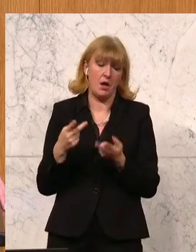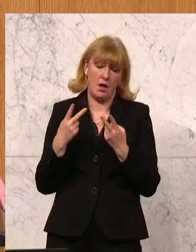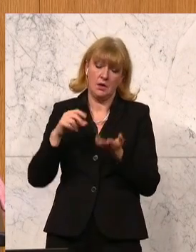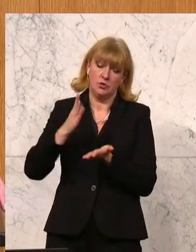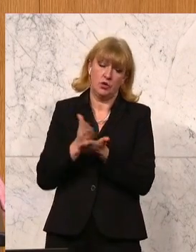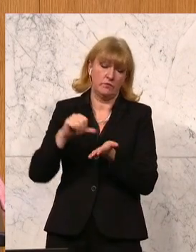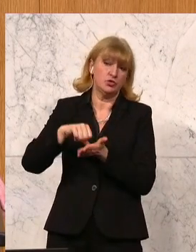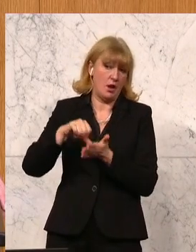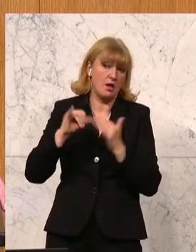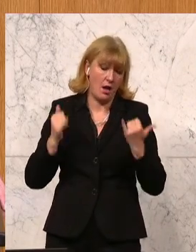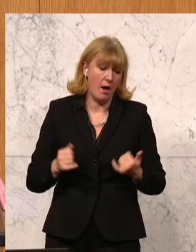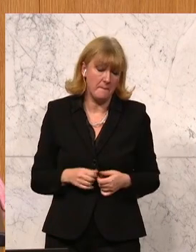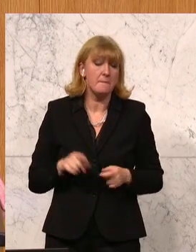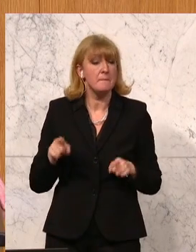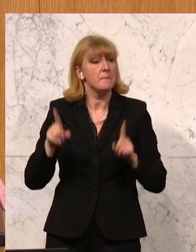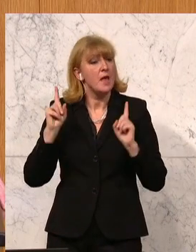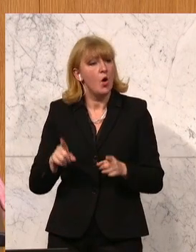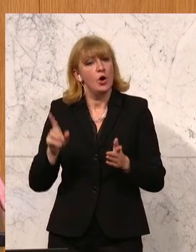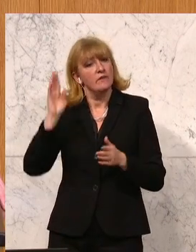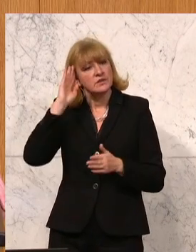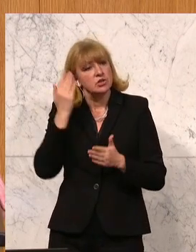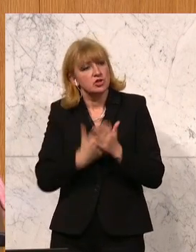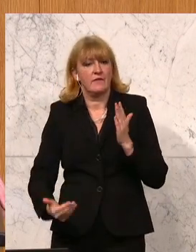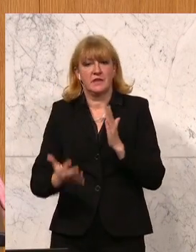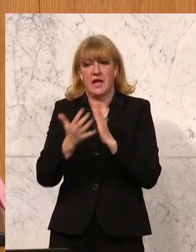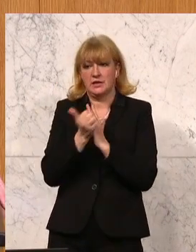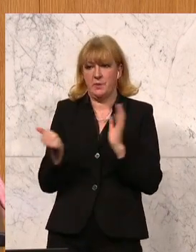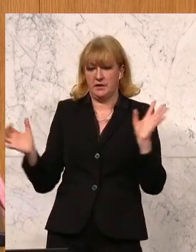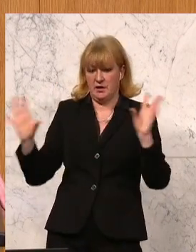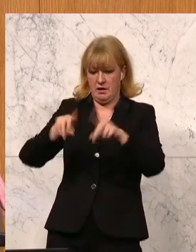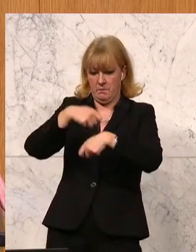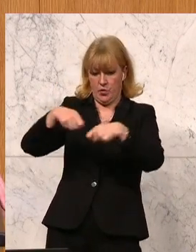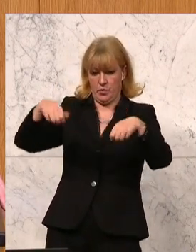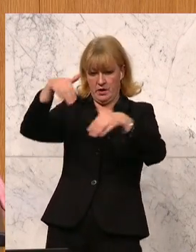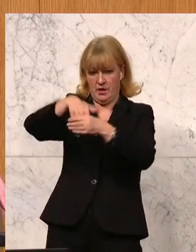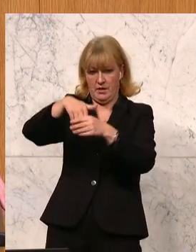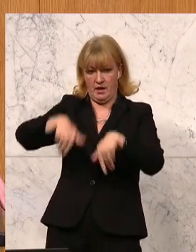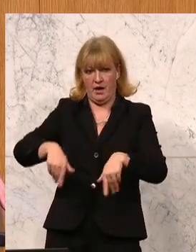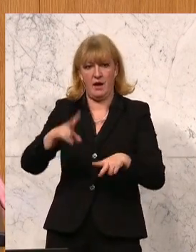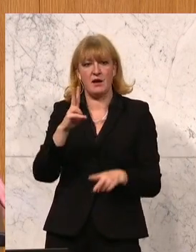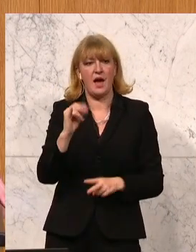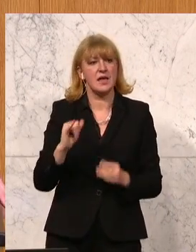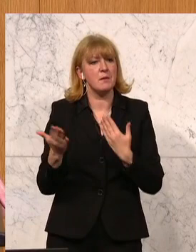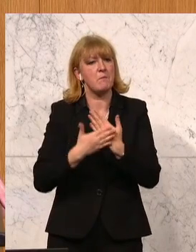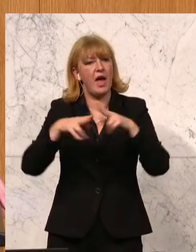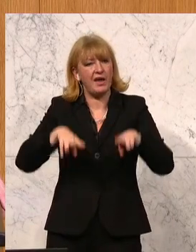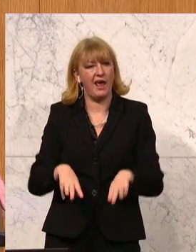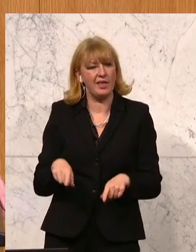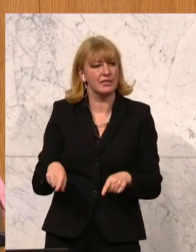Und sie soll auch gleichermaßen wissenschaftliche Expertise bündeln. Ein KI-Beirat, der eben aus